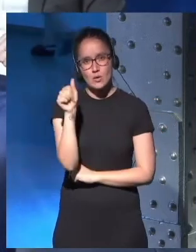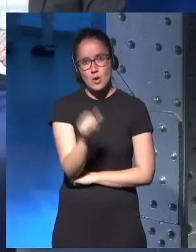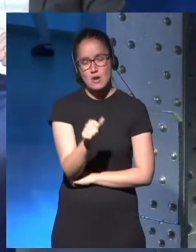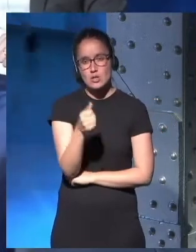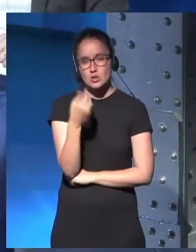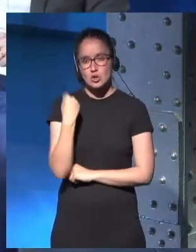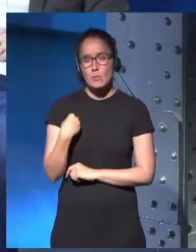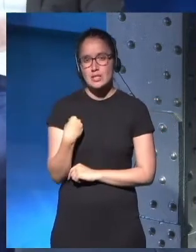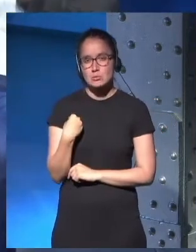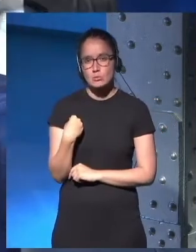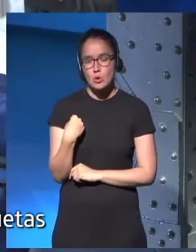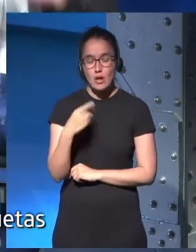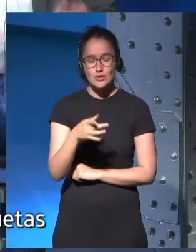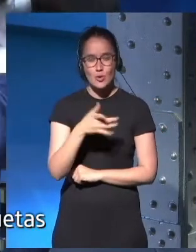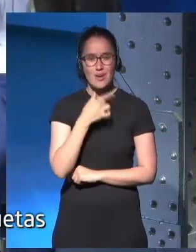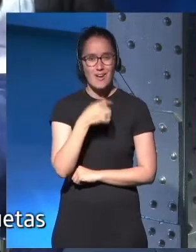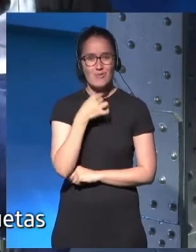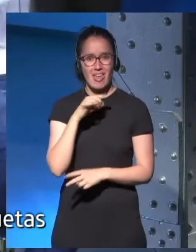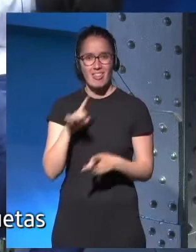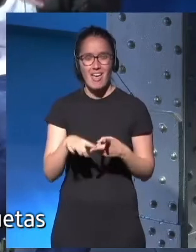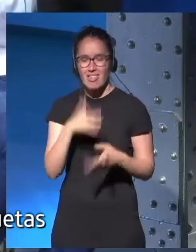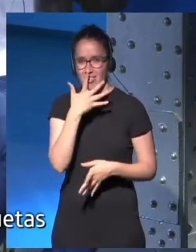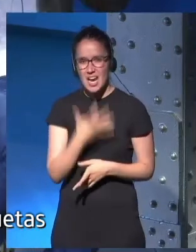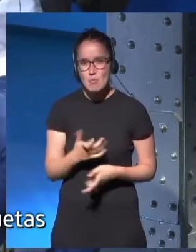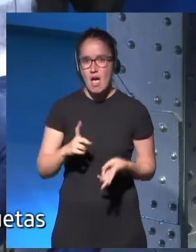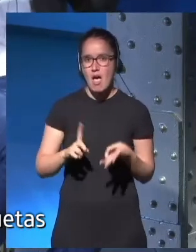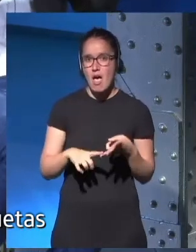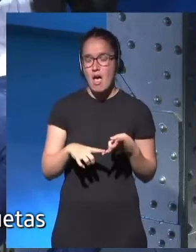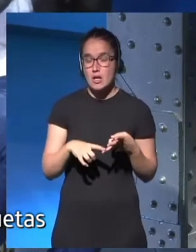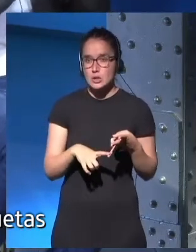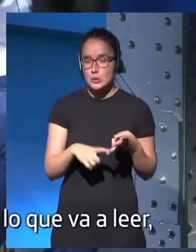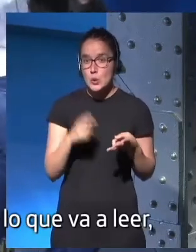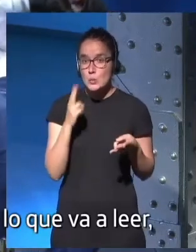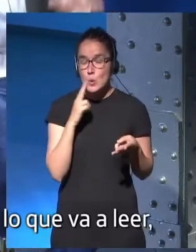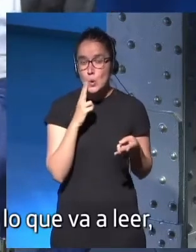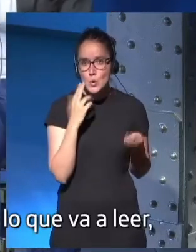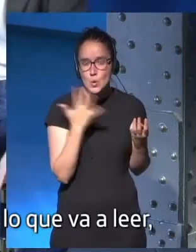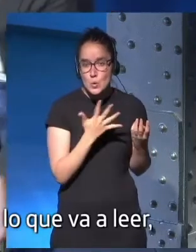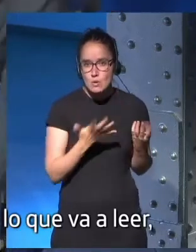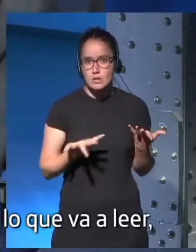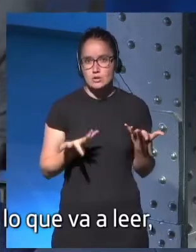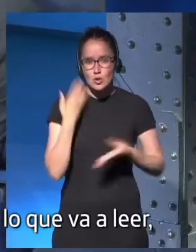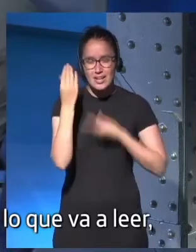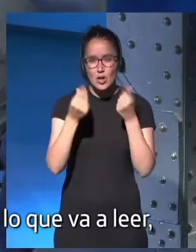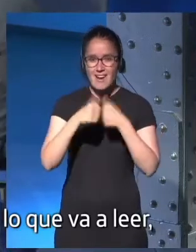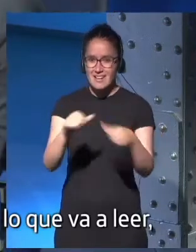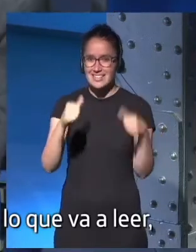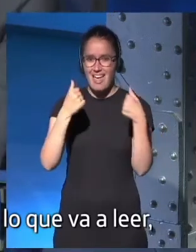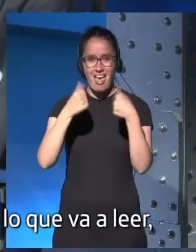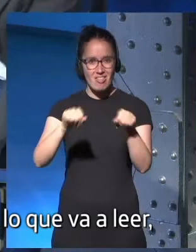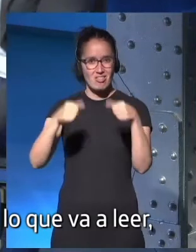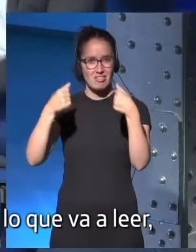ou ça c'est un drame, ou ça c'est un thriller. On sait à quoi c'est temps. Donc je comprends qu'on ait besoin d'avoir des étiquettes qui donnent une direction à un